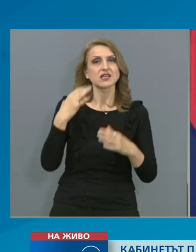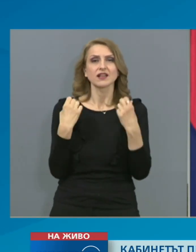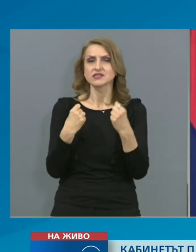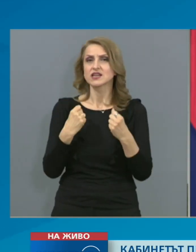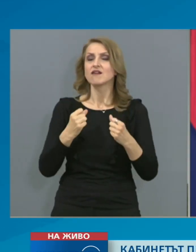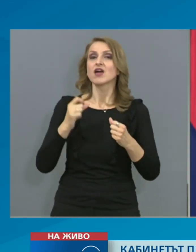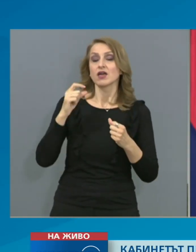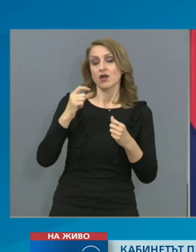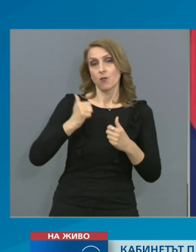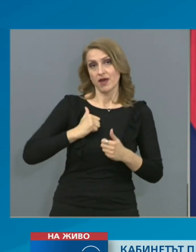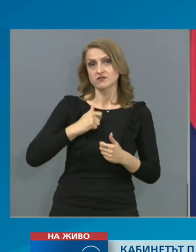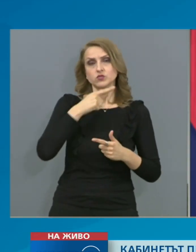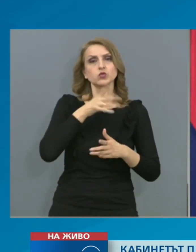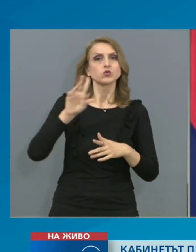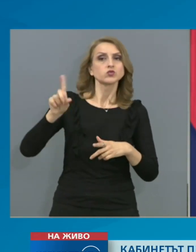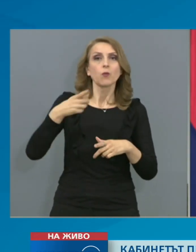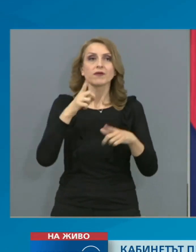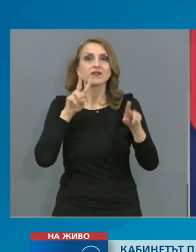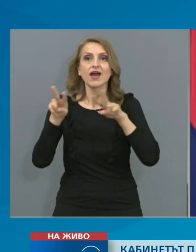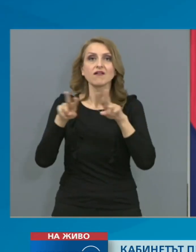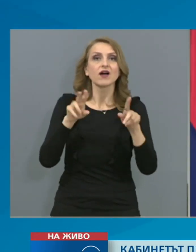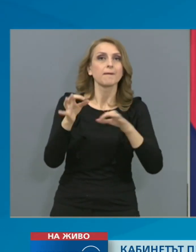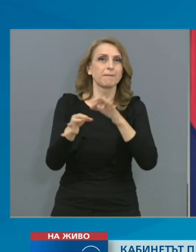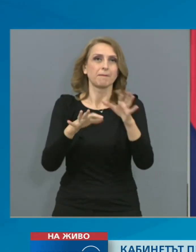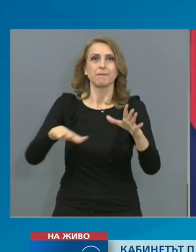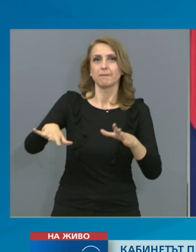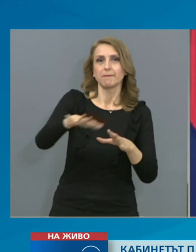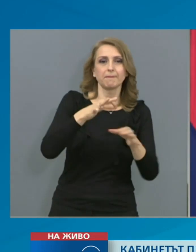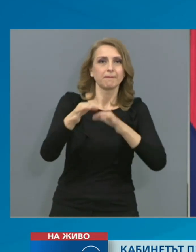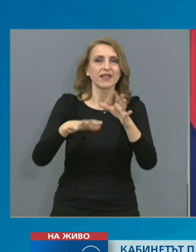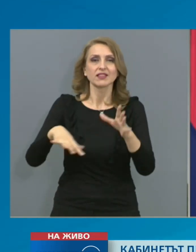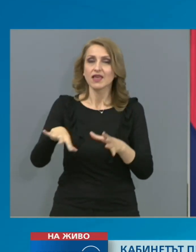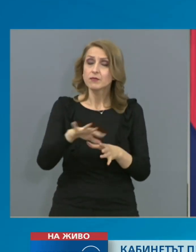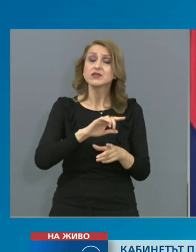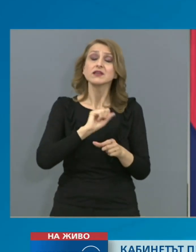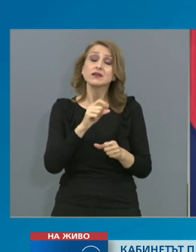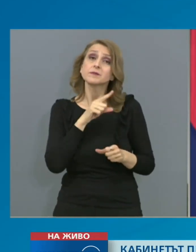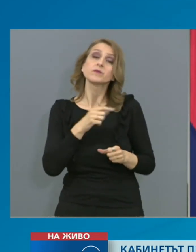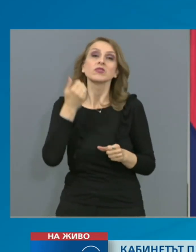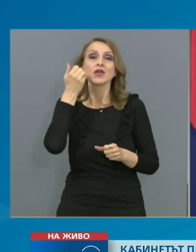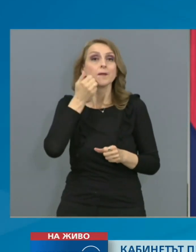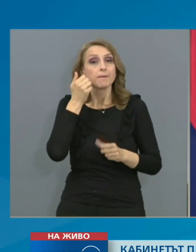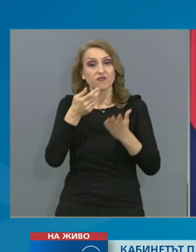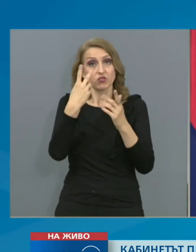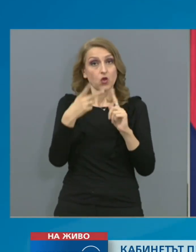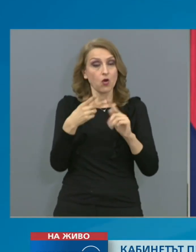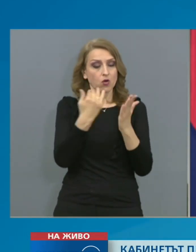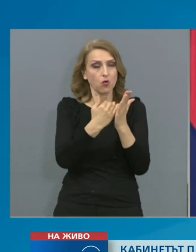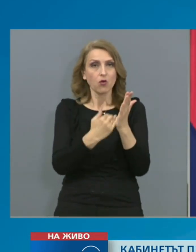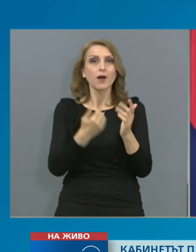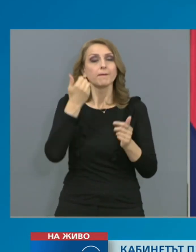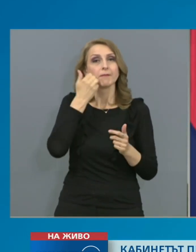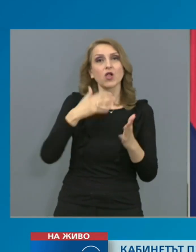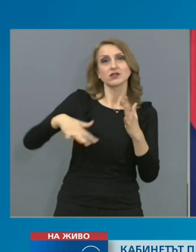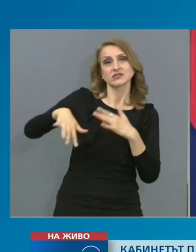управлява пандемично кризата и в полза на българските граждани и чрез удължаване на социалните мерки, които правителството